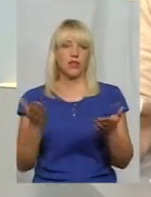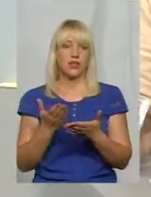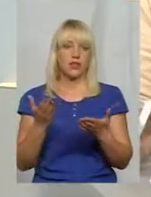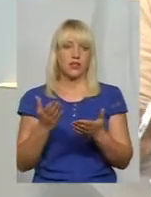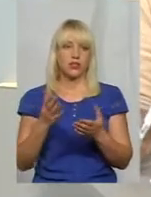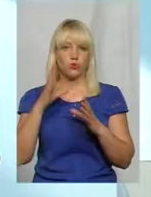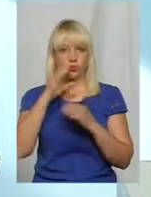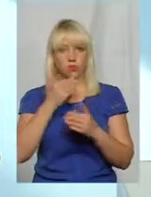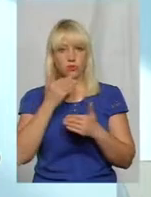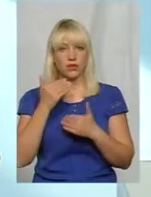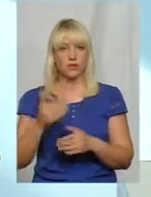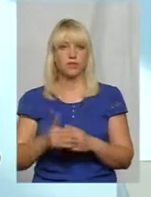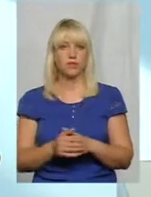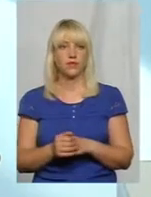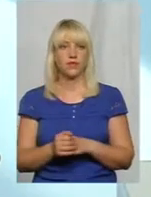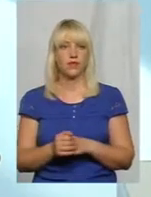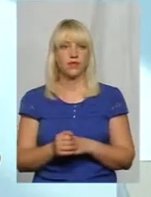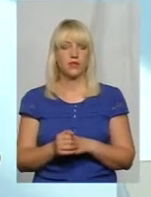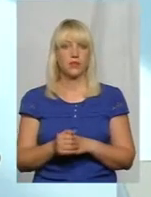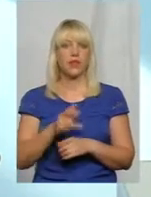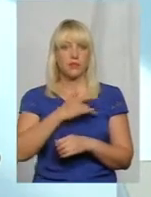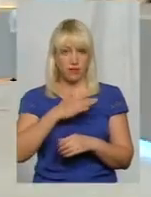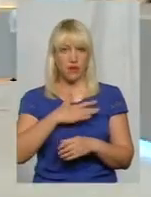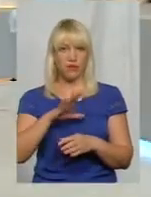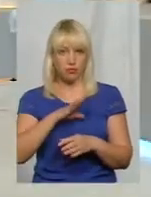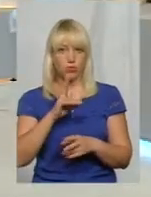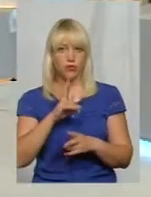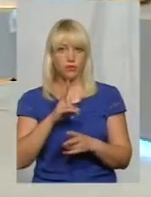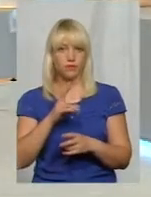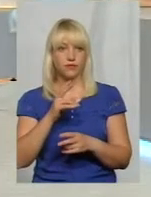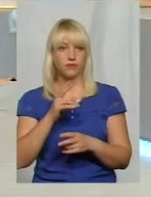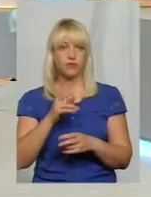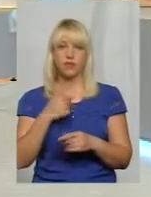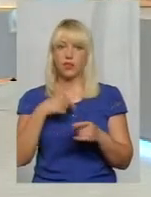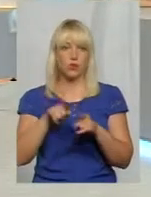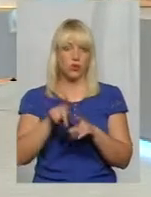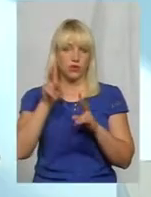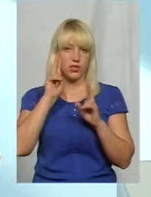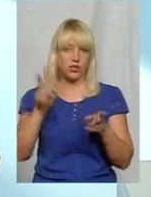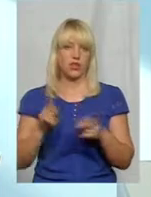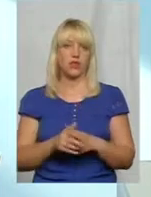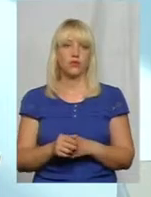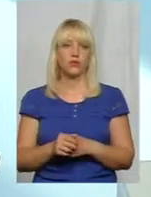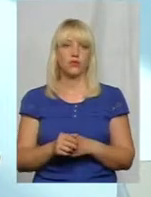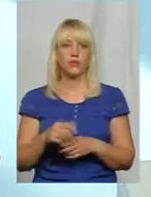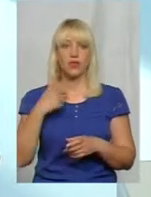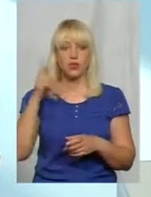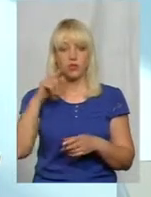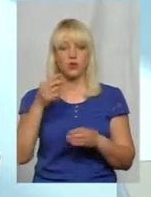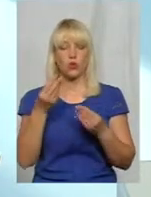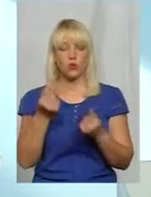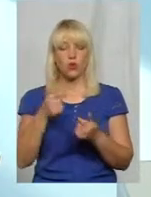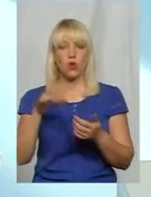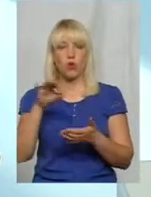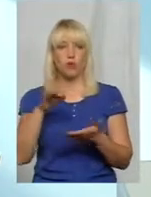успіх? Ви маєте на увазі приватні? Я такого не знаю. Я знаю, що за кошти обласного